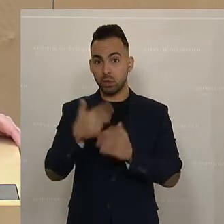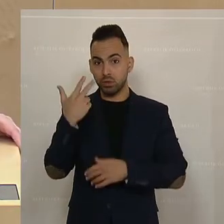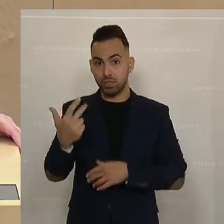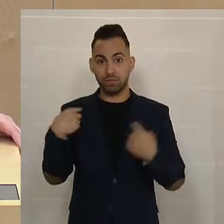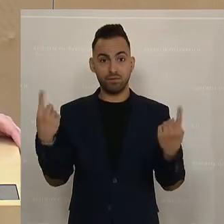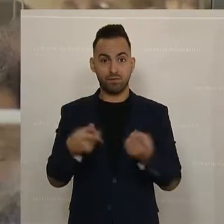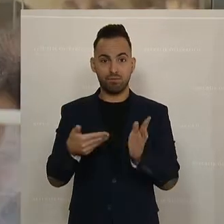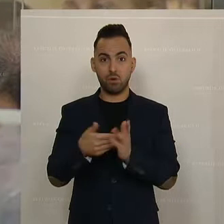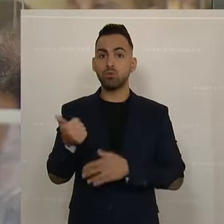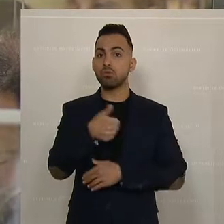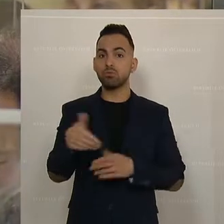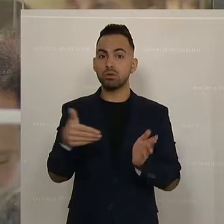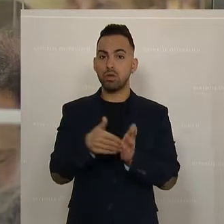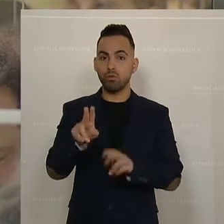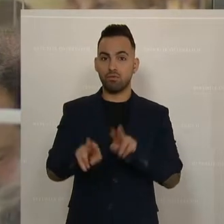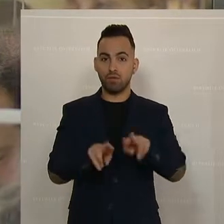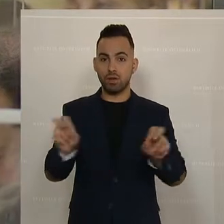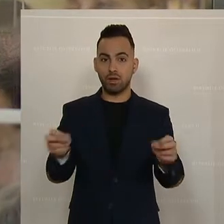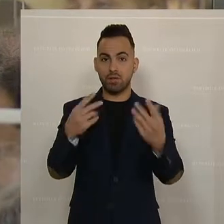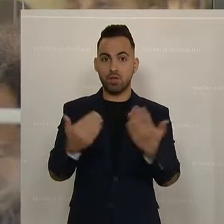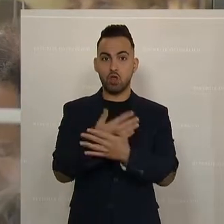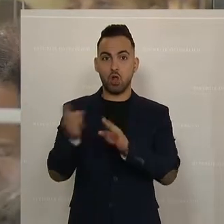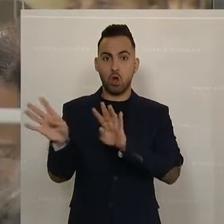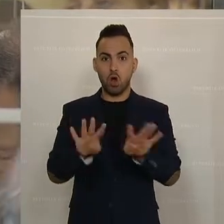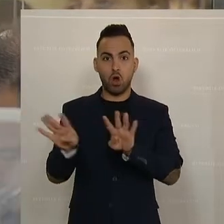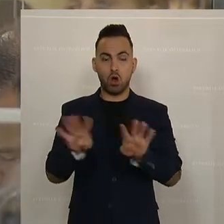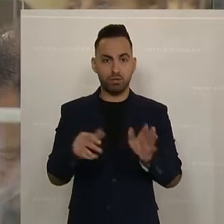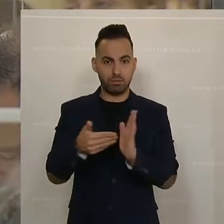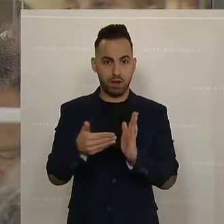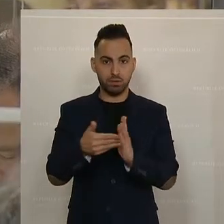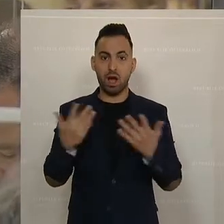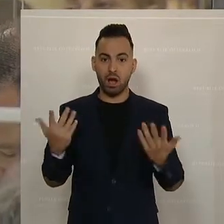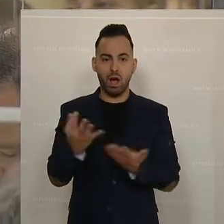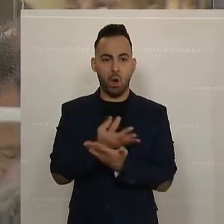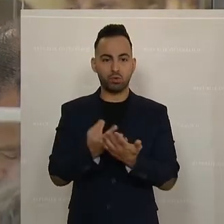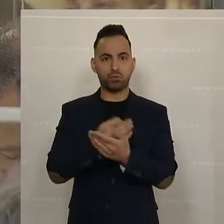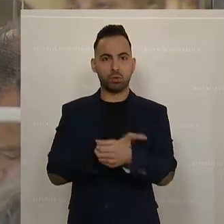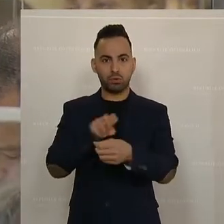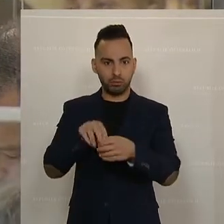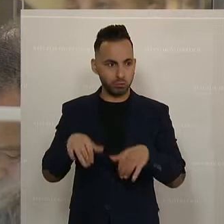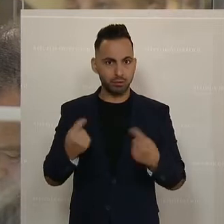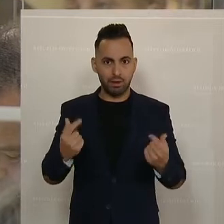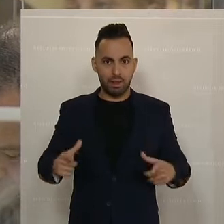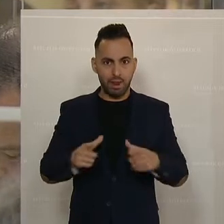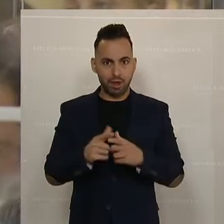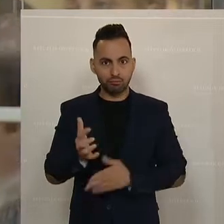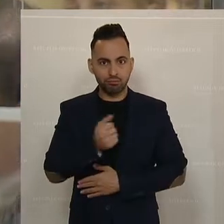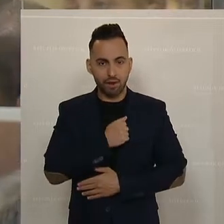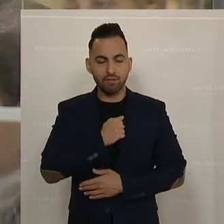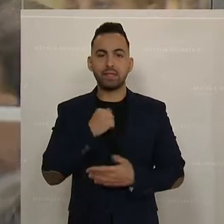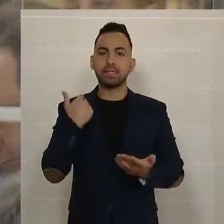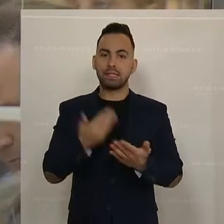Pflegekräfte neu in diesem Feld. Und man muss sich aber eine Ausbildung überhaupt erst leisten können. Und deshalb